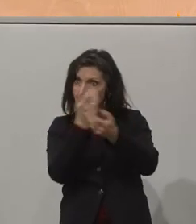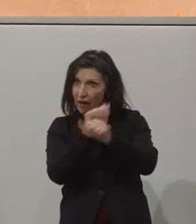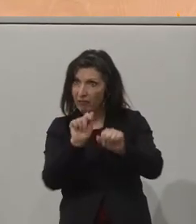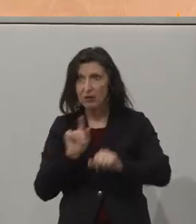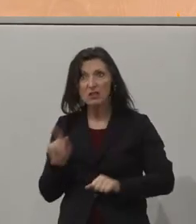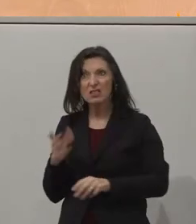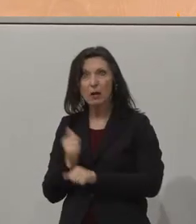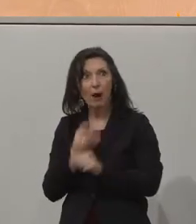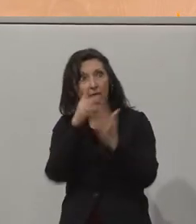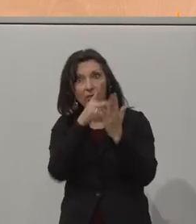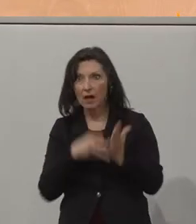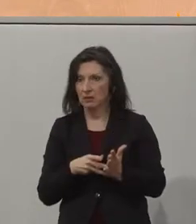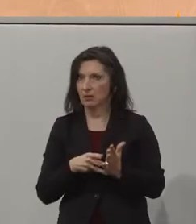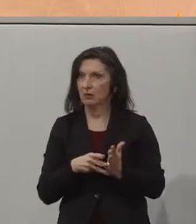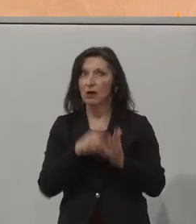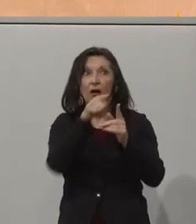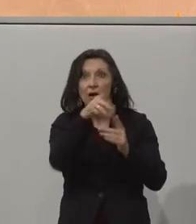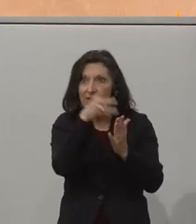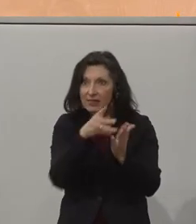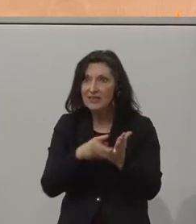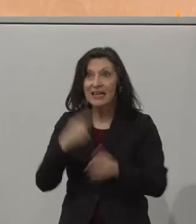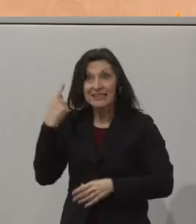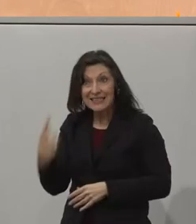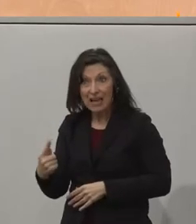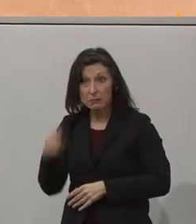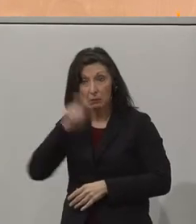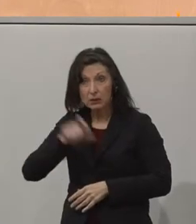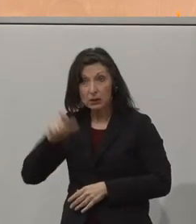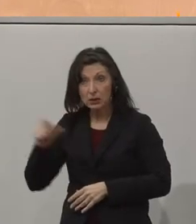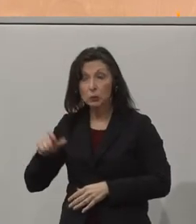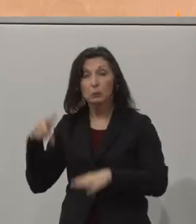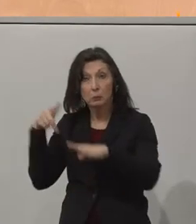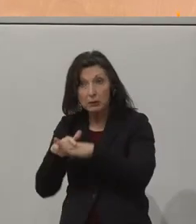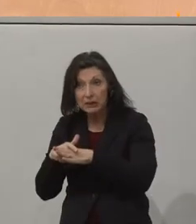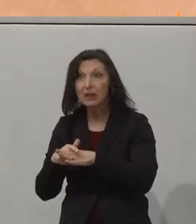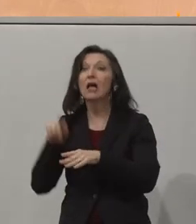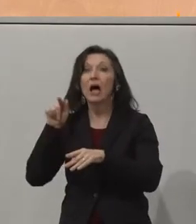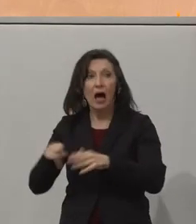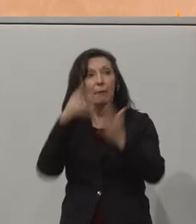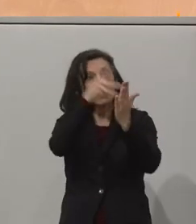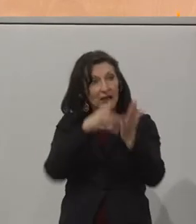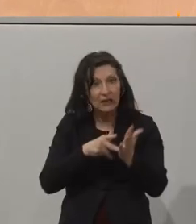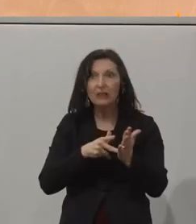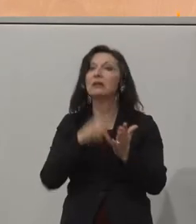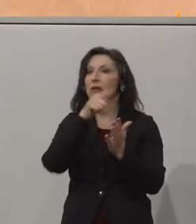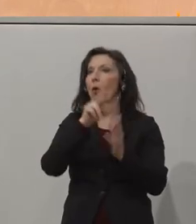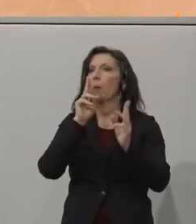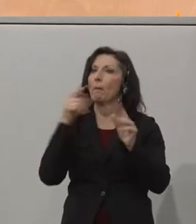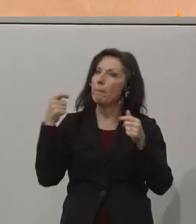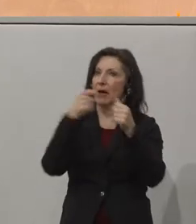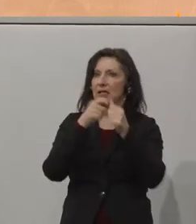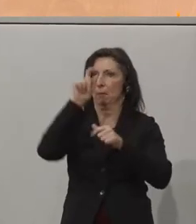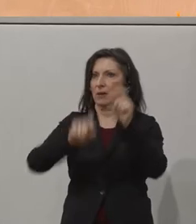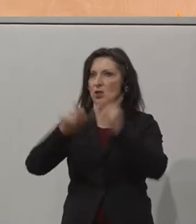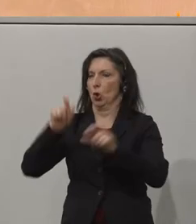Behinderung für Menschen mit Behinderung und als schönen Nebeneffekt, denn von Barrierefreiheit und Zugänglichkeit im Netz und digital